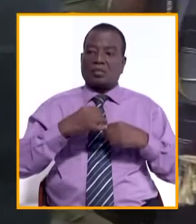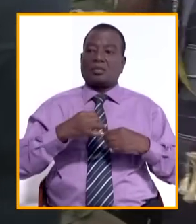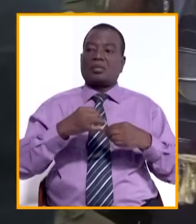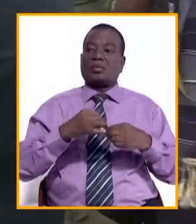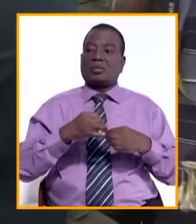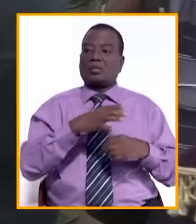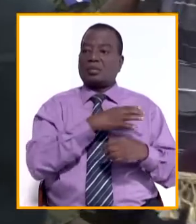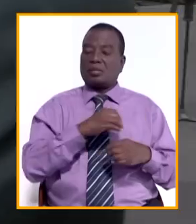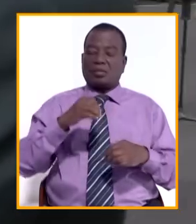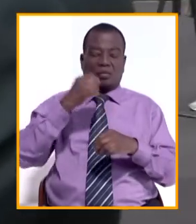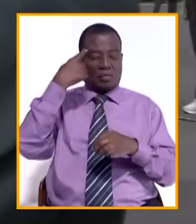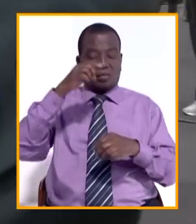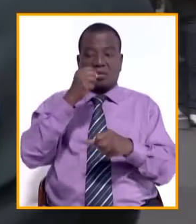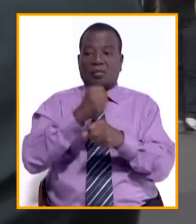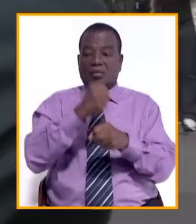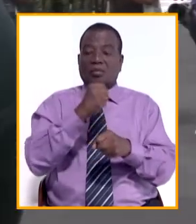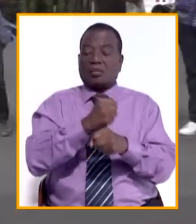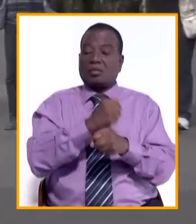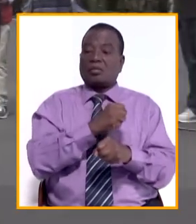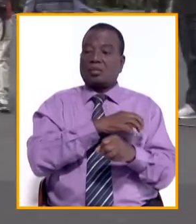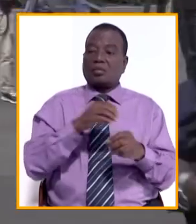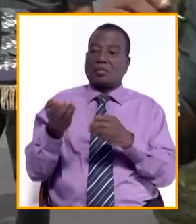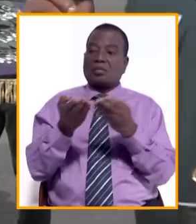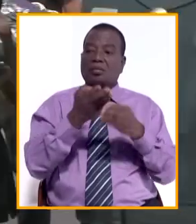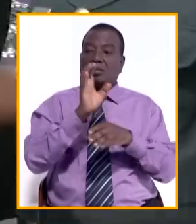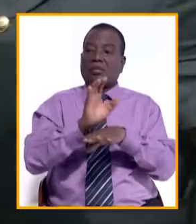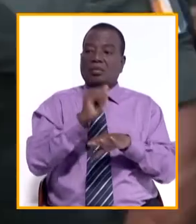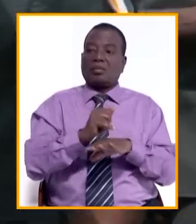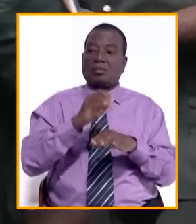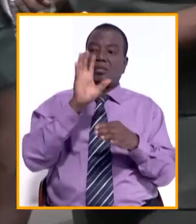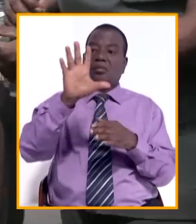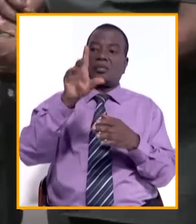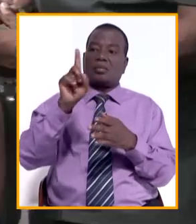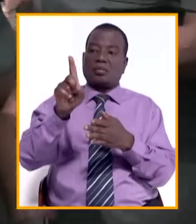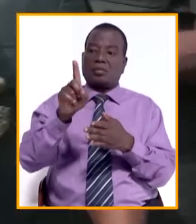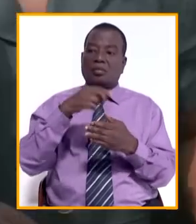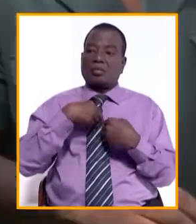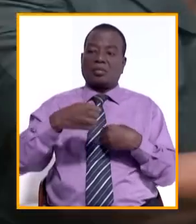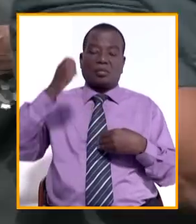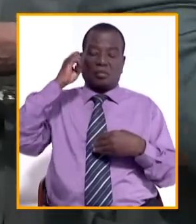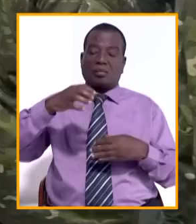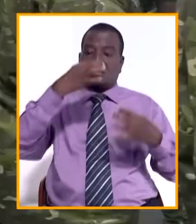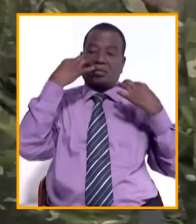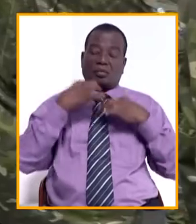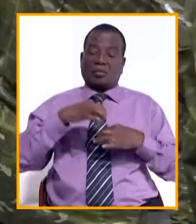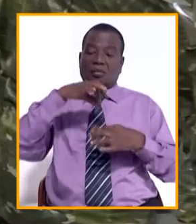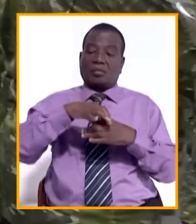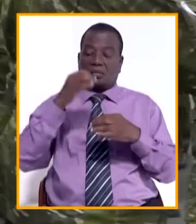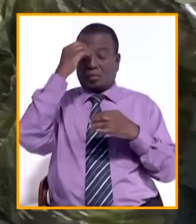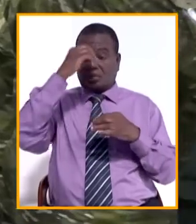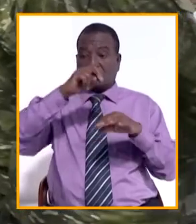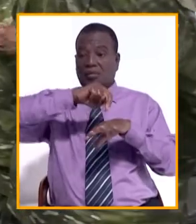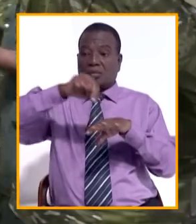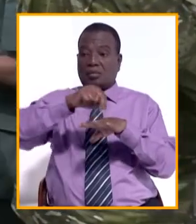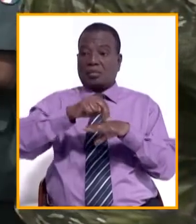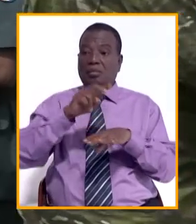et leur exemplarité dans leur manière de servir. 51 d'entre eux ont été décorés dans l'ordre national, 122